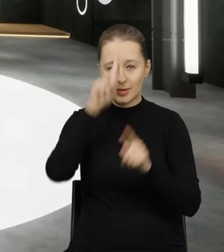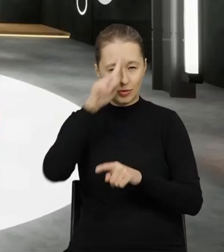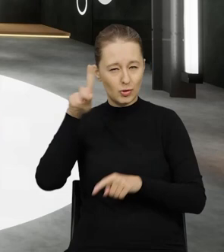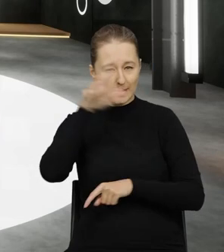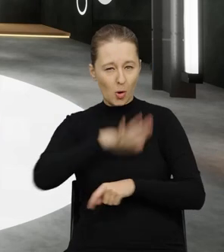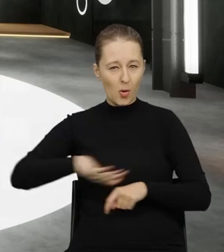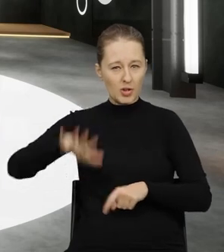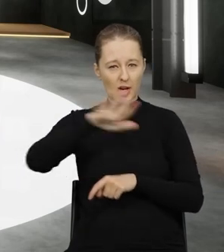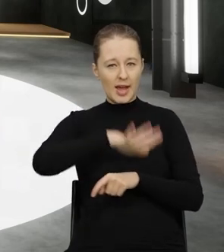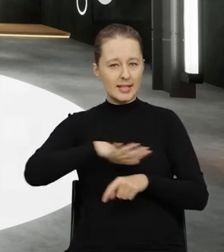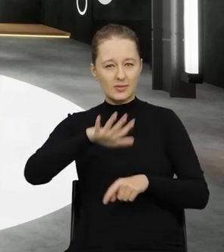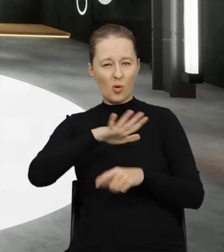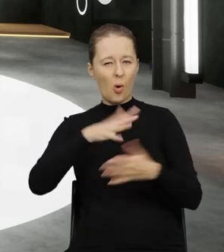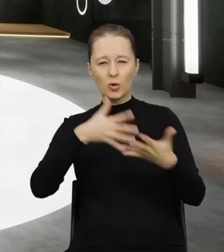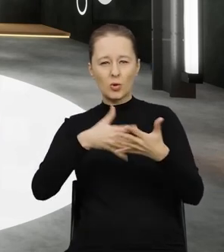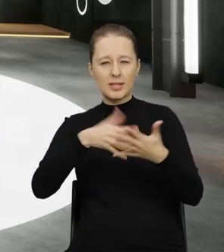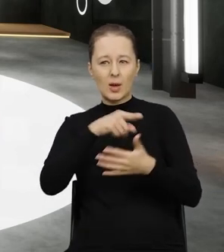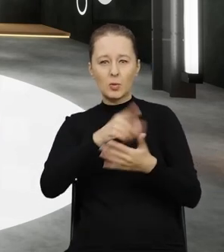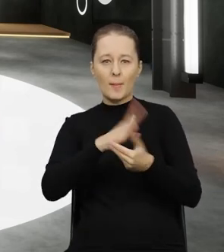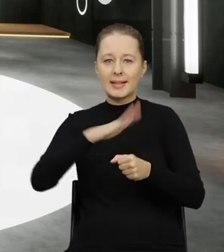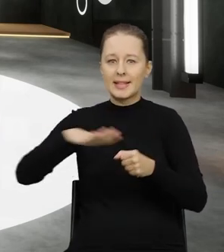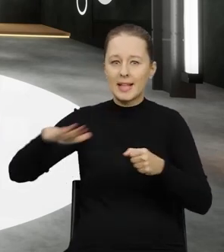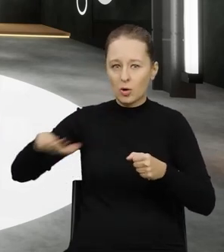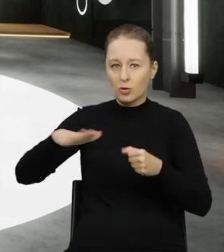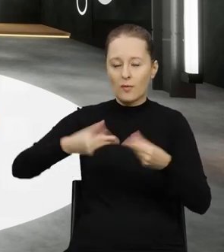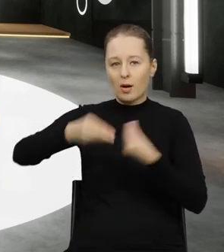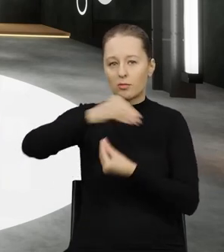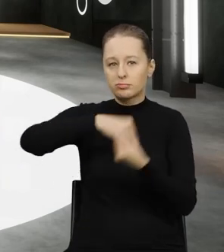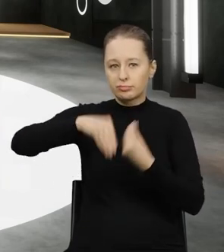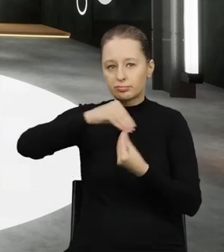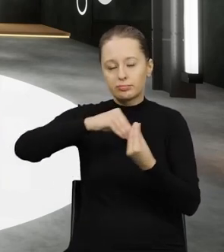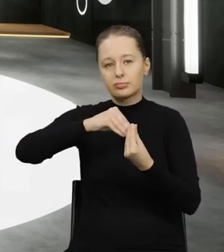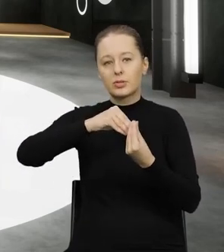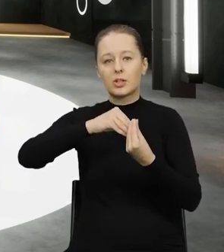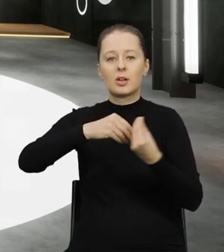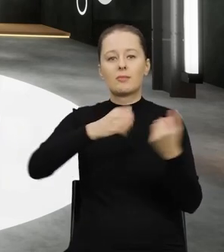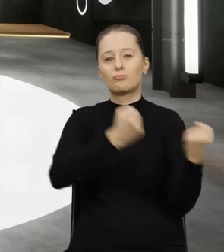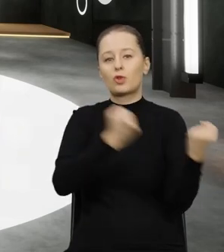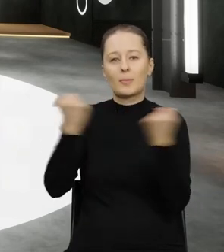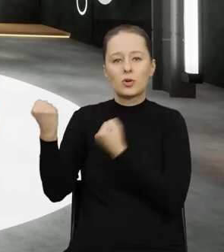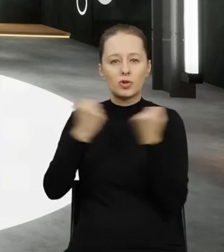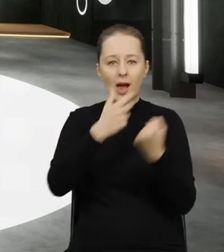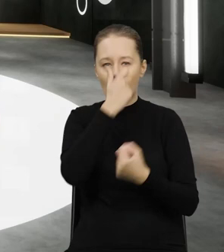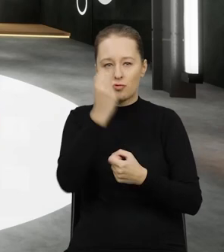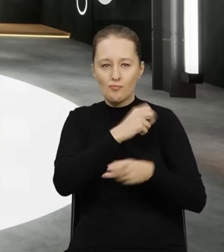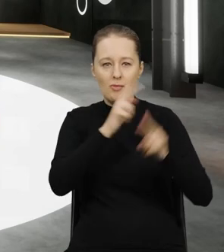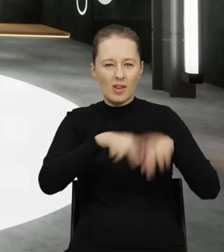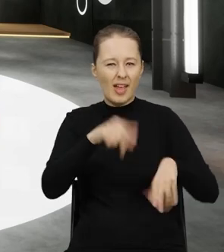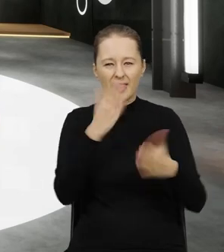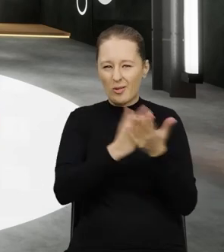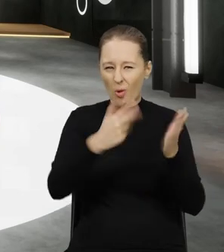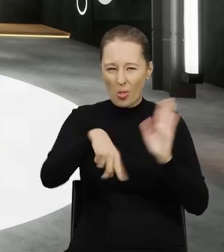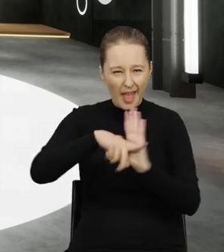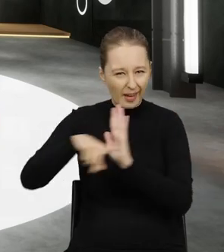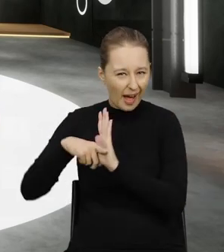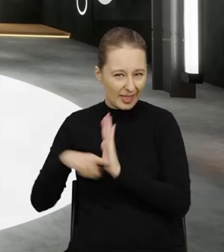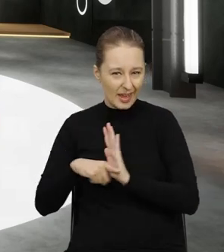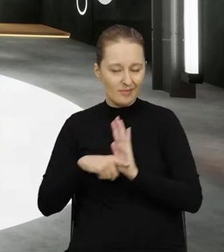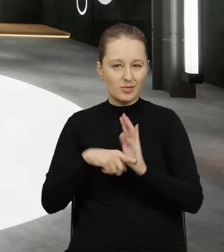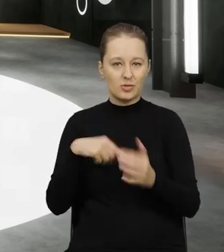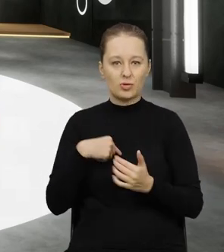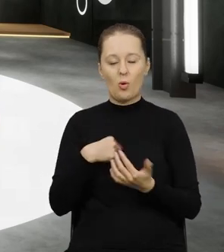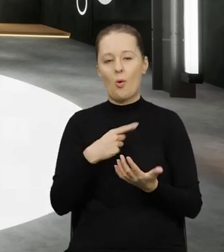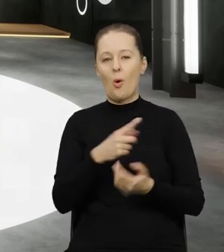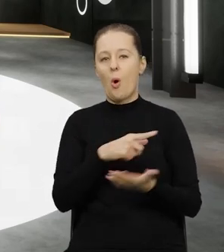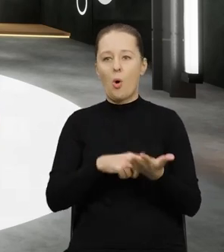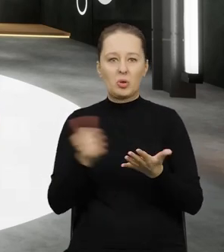społeczeństwo też nie postrzegali tego zjawiska międzynarodowego przemieszczania odpadów jako coś tylko i wyłącznie negatywnego. Że my mamy tu do